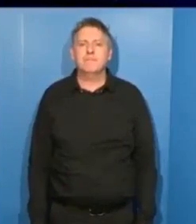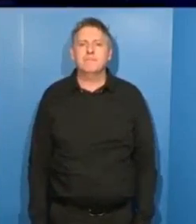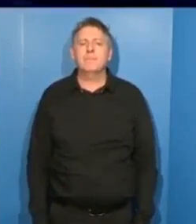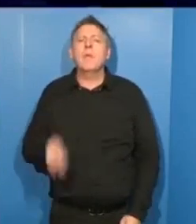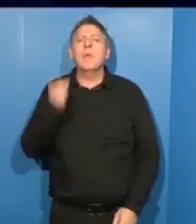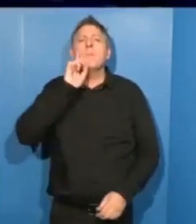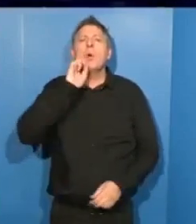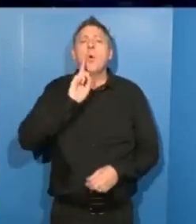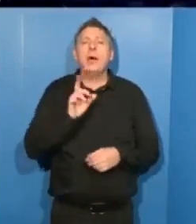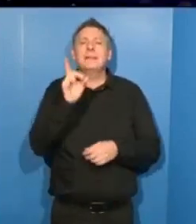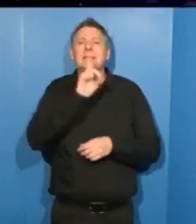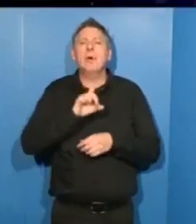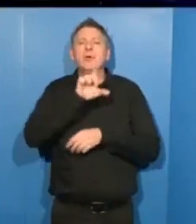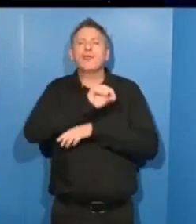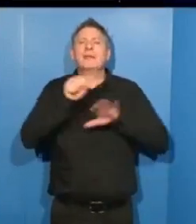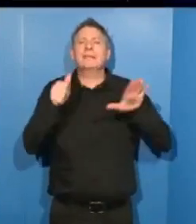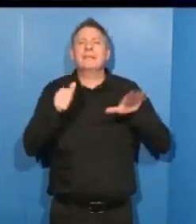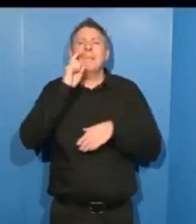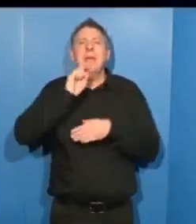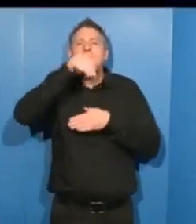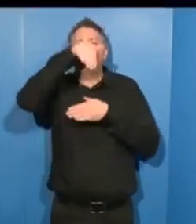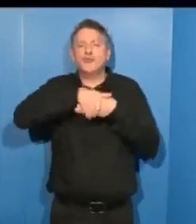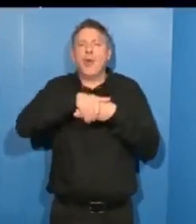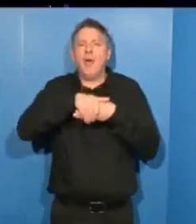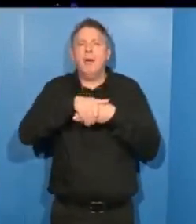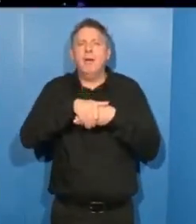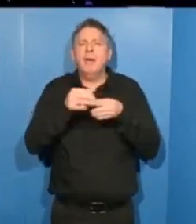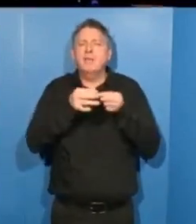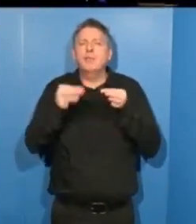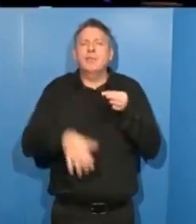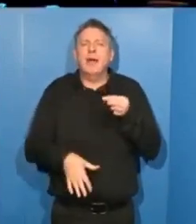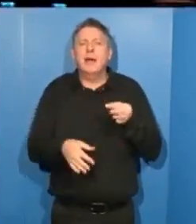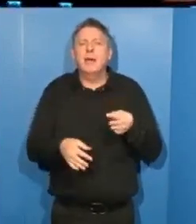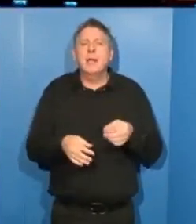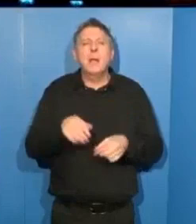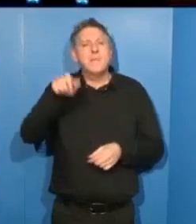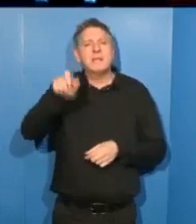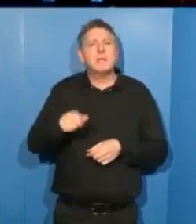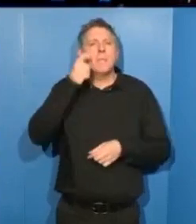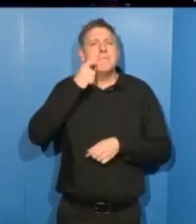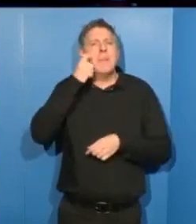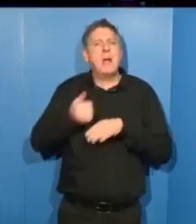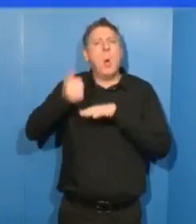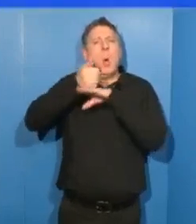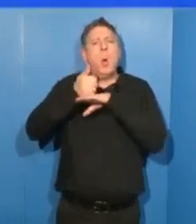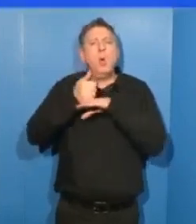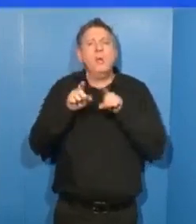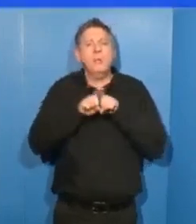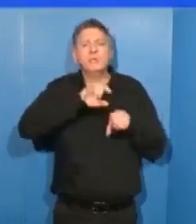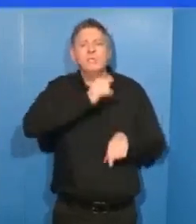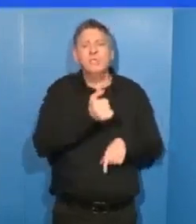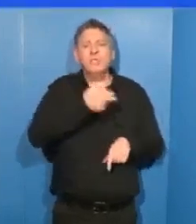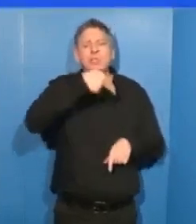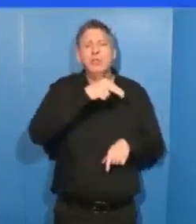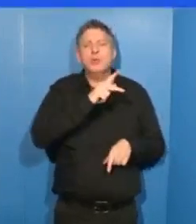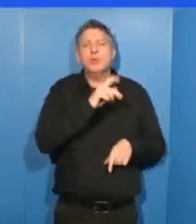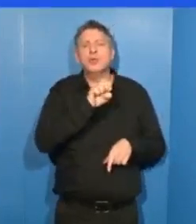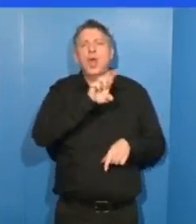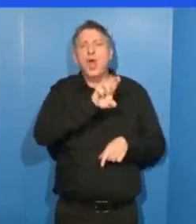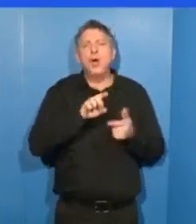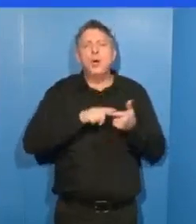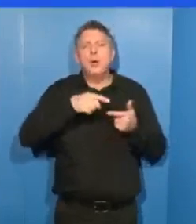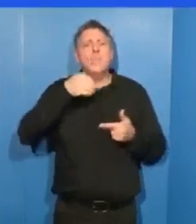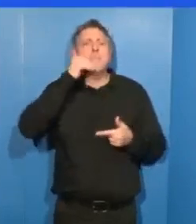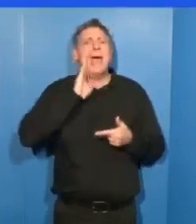Parce que le soir du dimanche 26 mai, je veux que Macron, mais aussi que Juncker, que Merkel